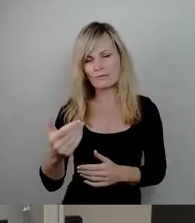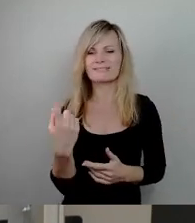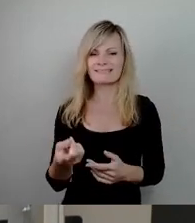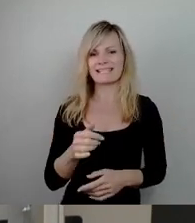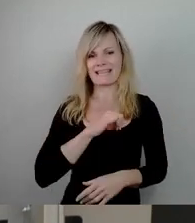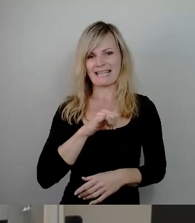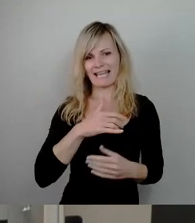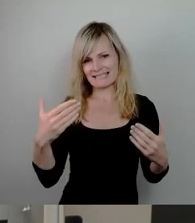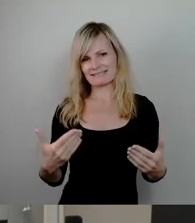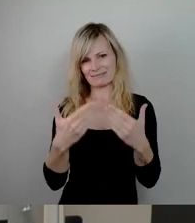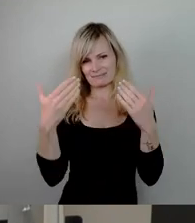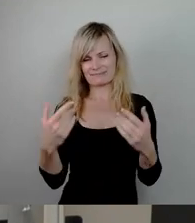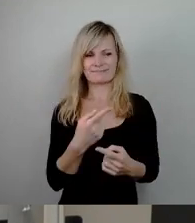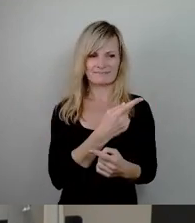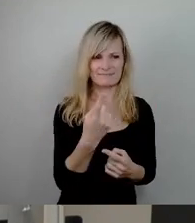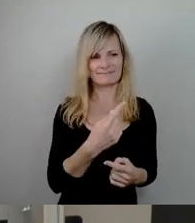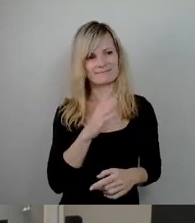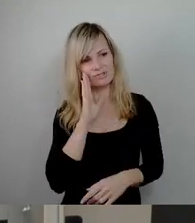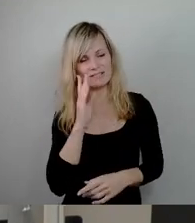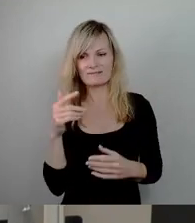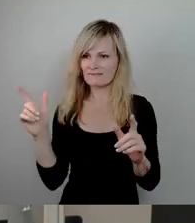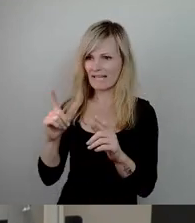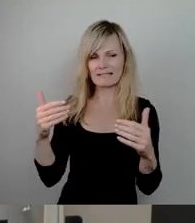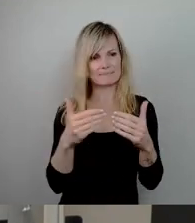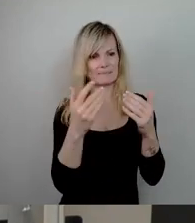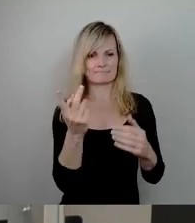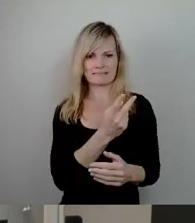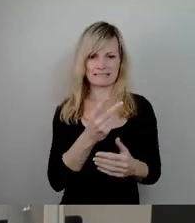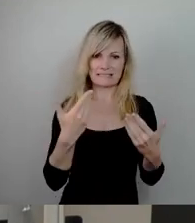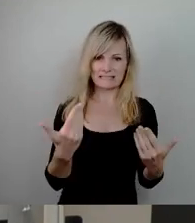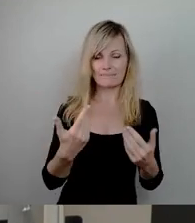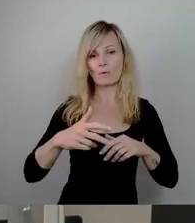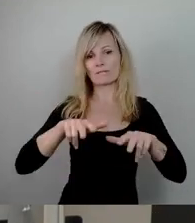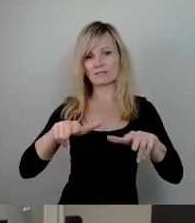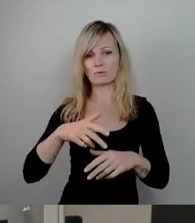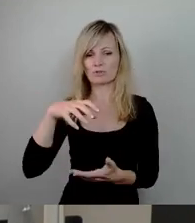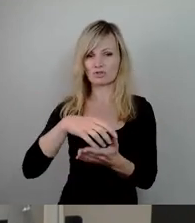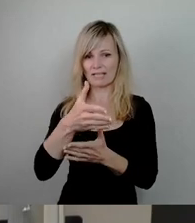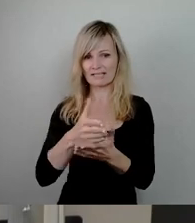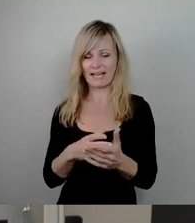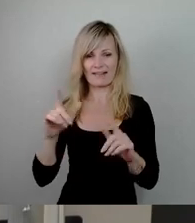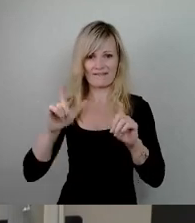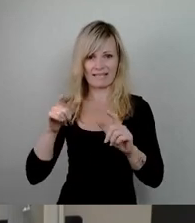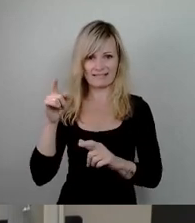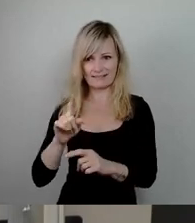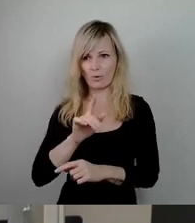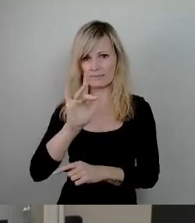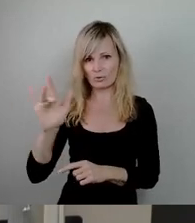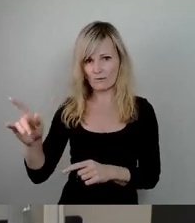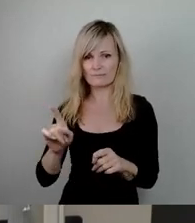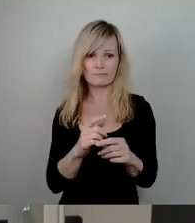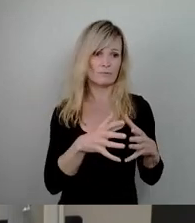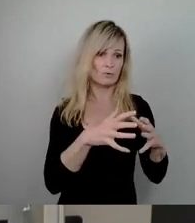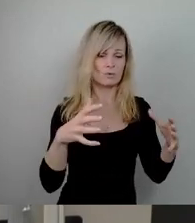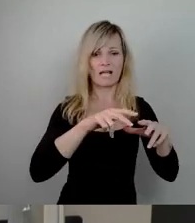verschiedensten Facetten. Die Organisatorinnen von Stadtteilfesten sind davon genauso betroffen, wie große Agenturen dann die